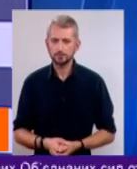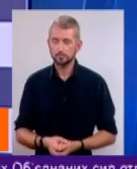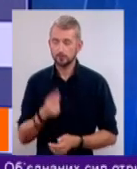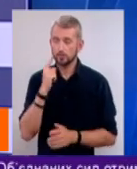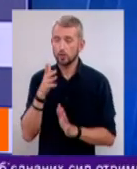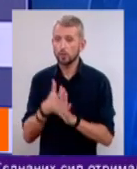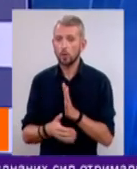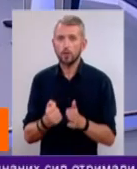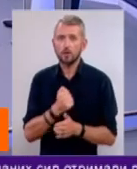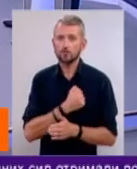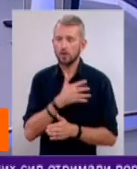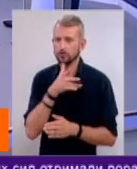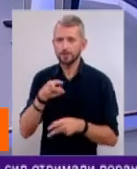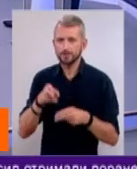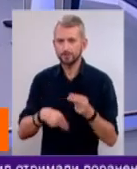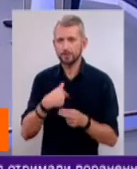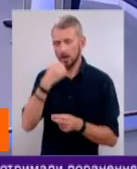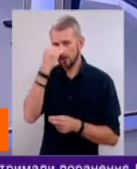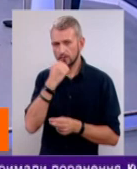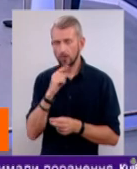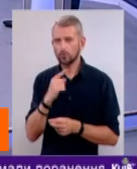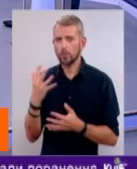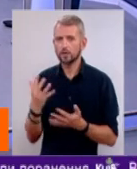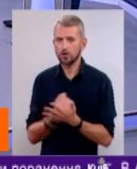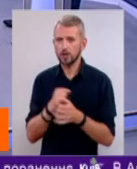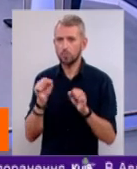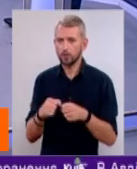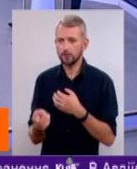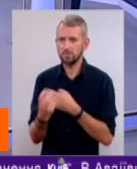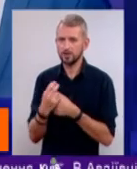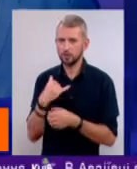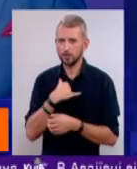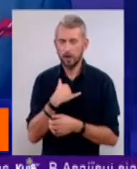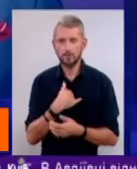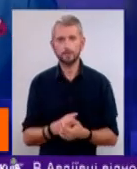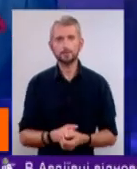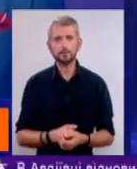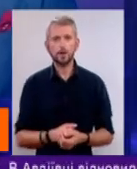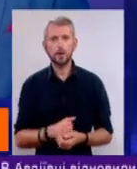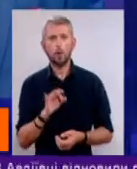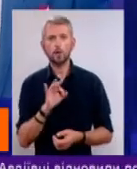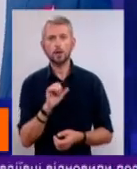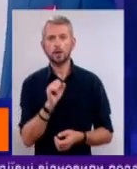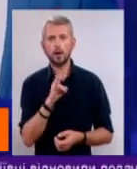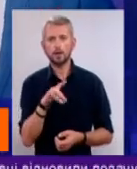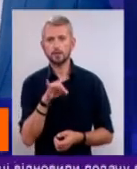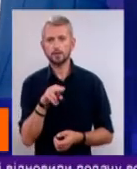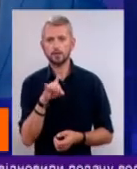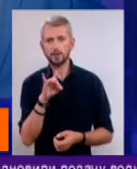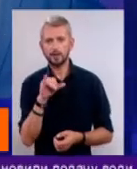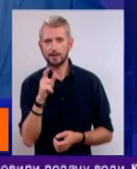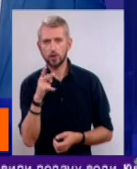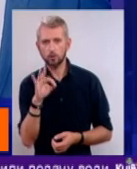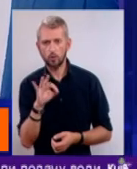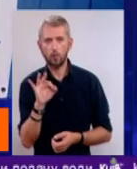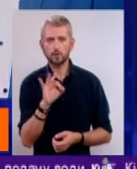Зрозуміло. На жаль, час вичерпано. Я дуже дякую вам, що знайшли можливість прийти до нас. Глядачам нагадаю, що Олена Андрієнко, кандидат психологічних